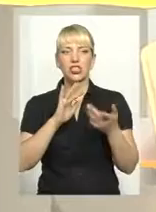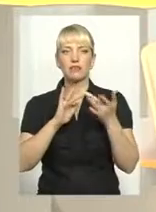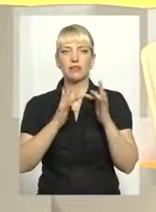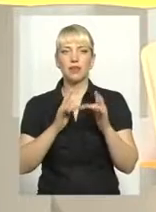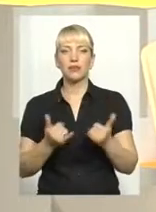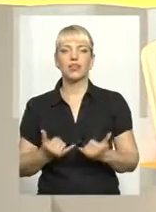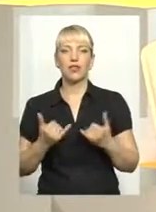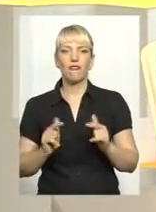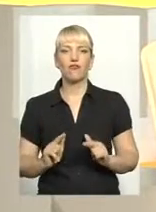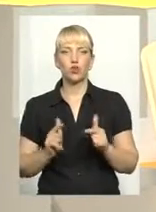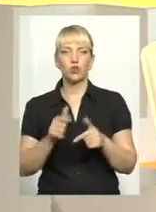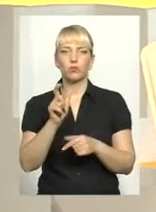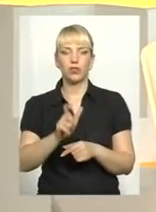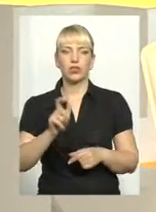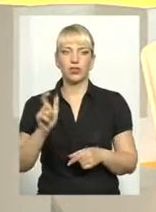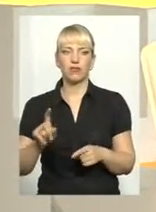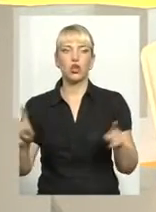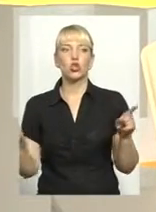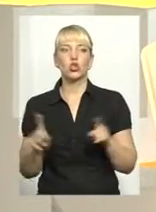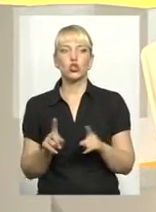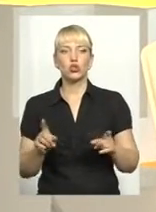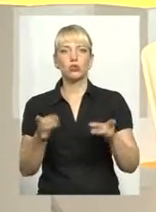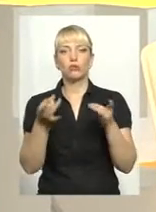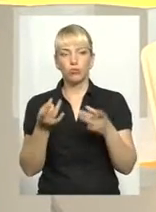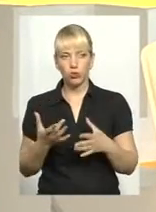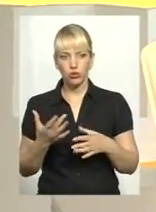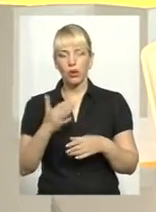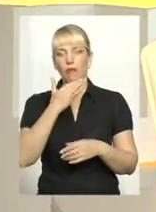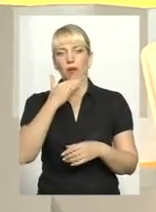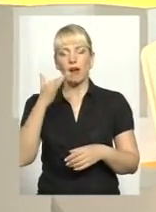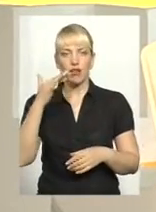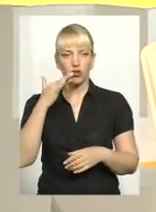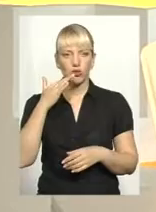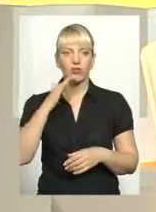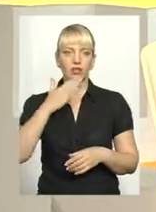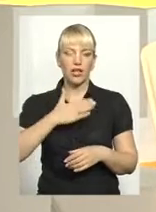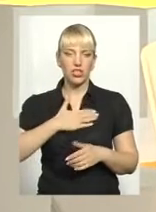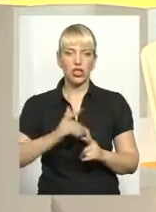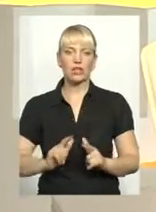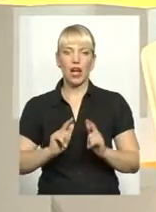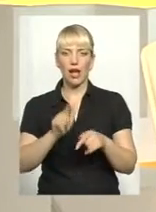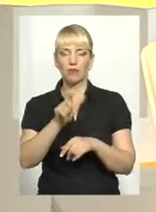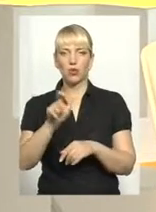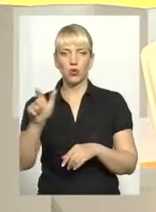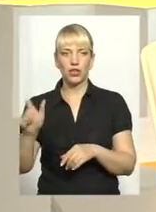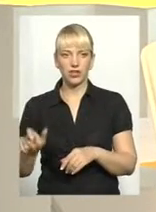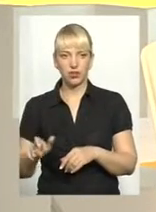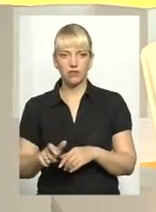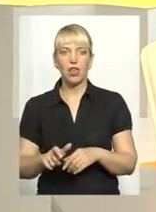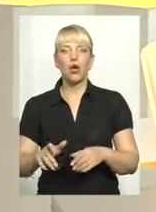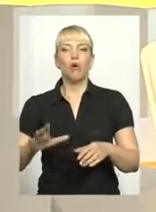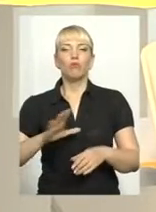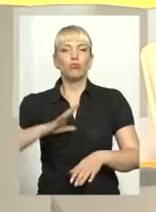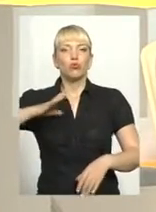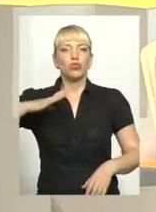вступників, що просто багато наших абітурієнтів були